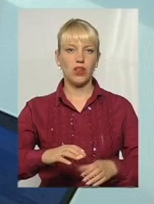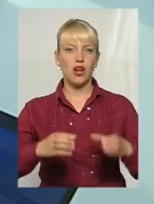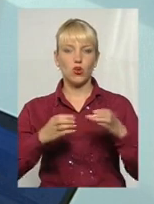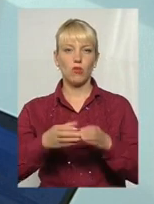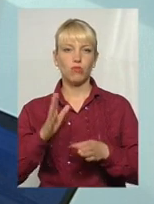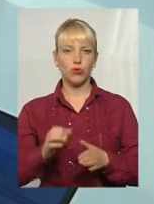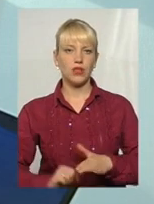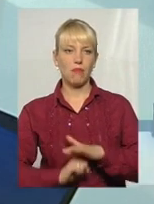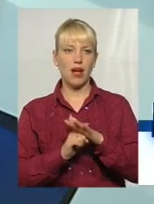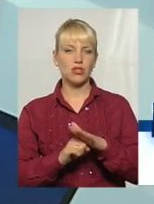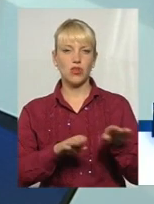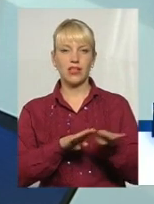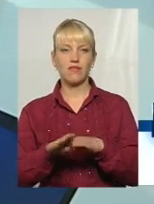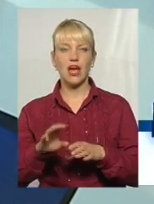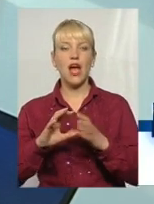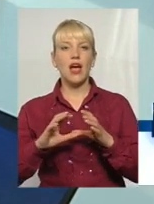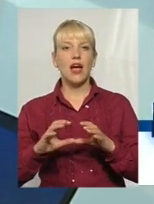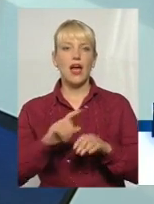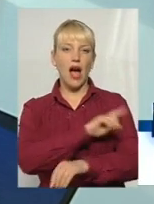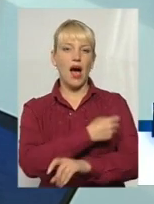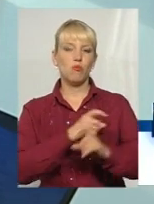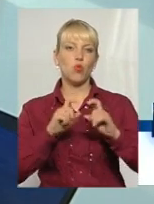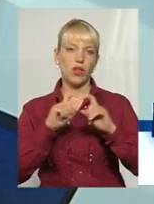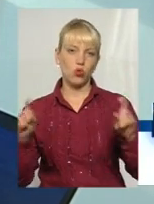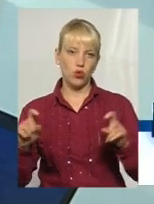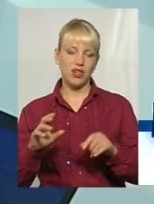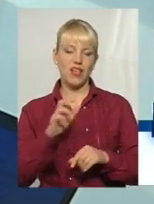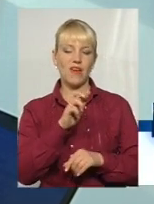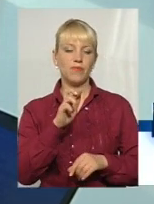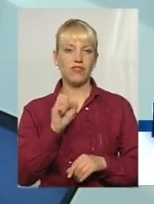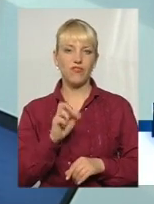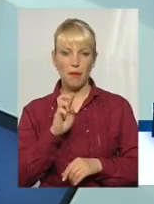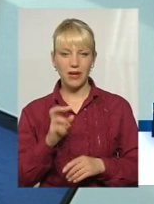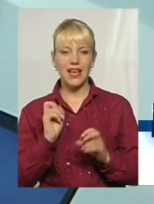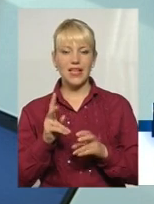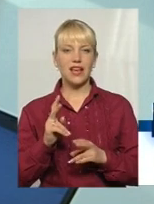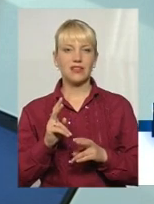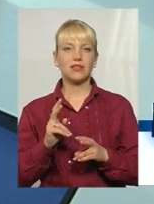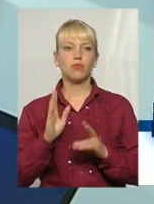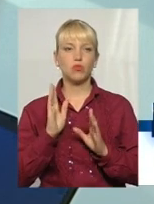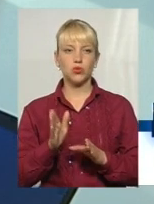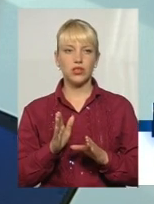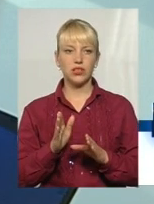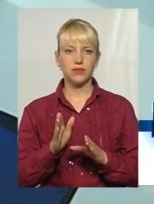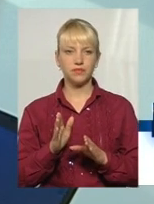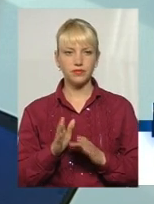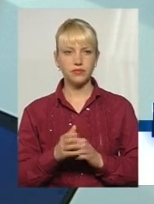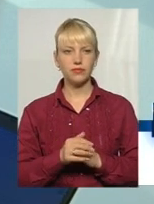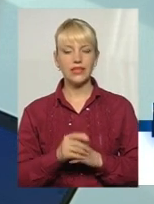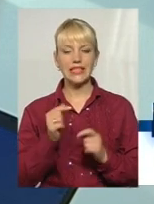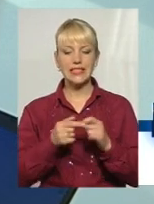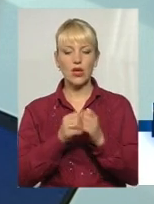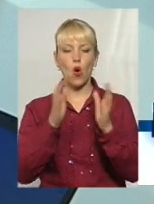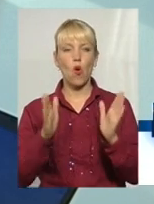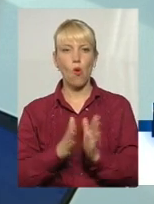базовим рівнем амбулаторії. І ФАП, як фельдшерсько-акушерський путь, він буде якби філією. І оцей комплекс